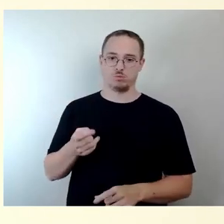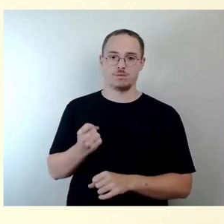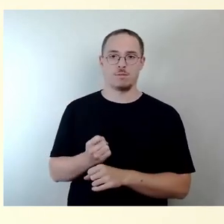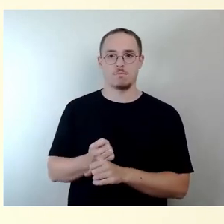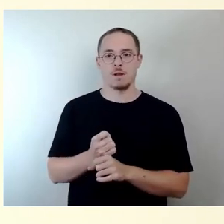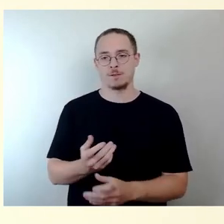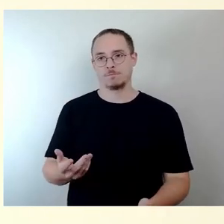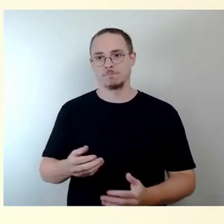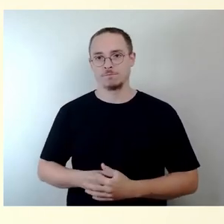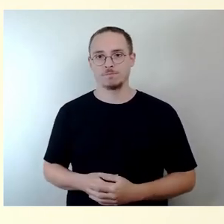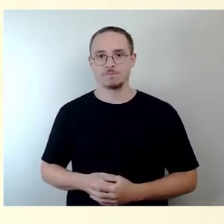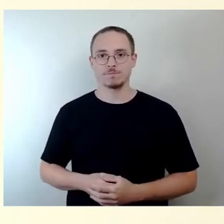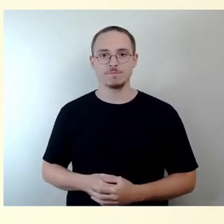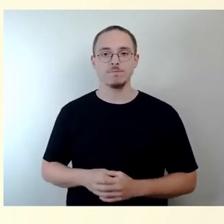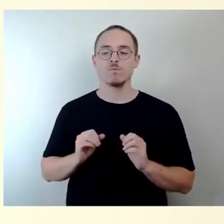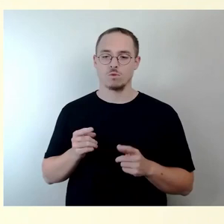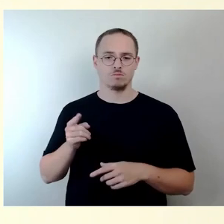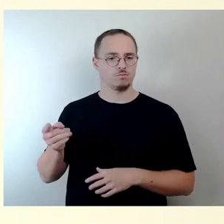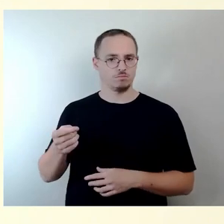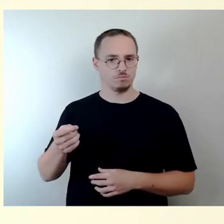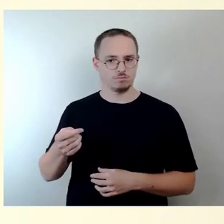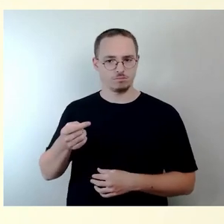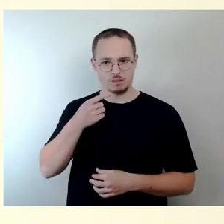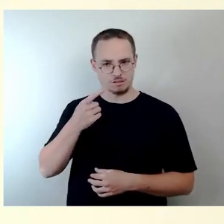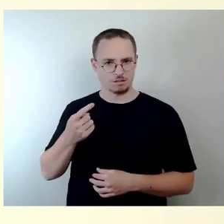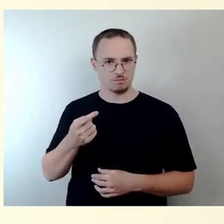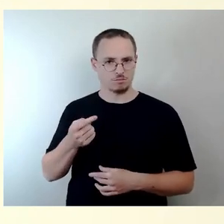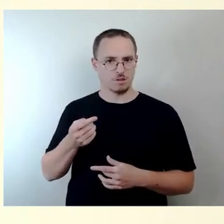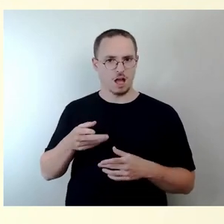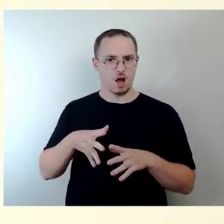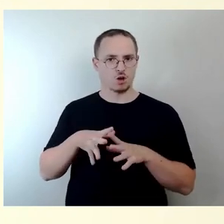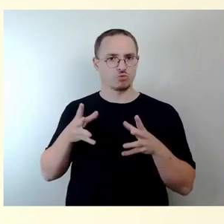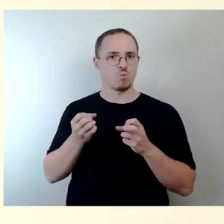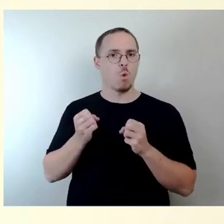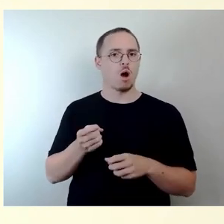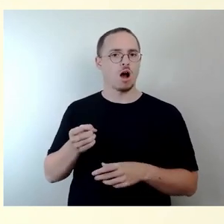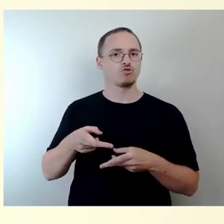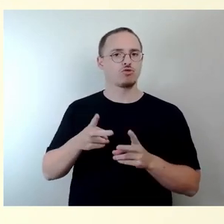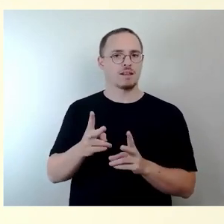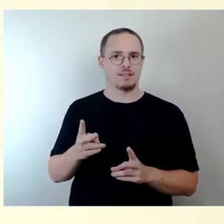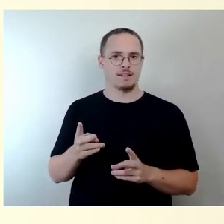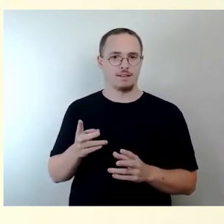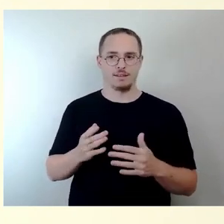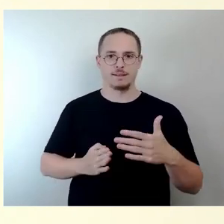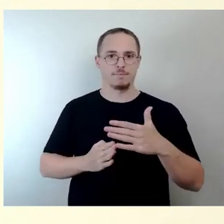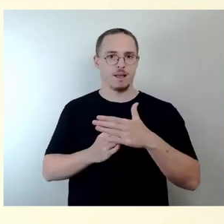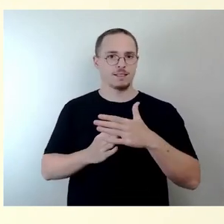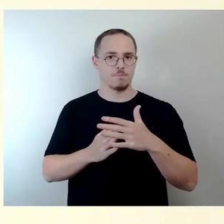keine Tempo 50 Straße, wie in der Anfrage unterstellt. Sie bleibt Tempo 30 Decke. Das wurde auch in der besagten